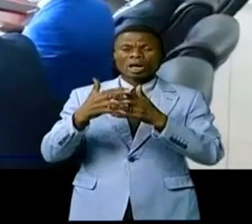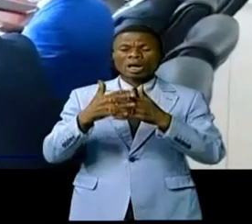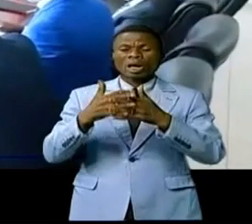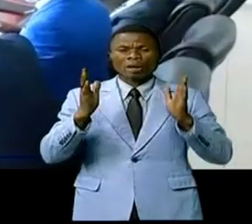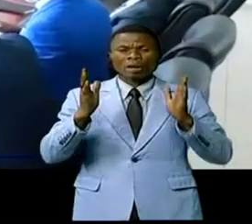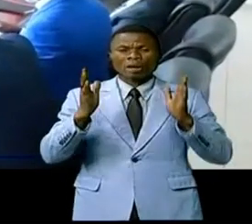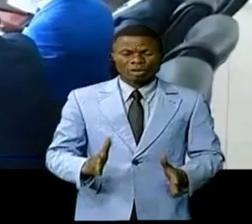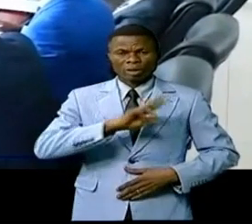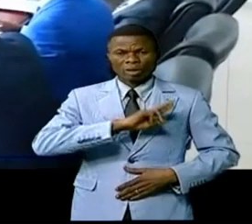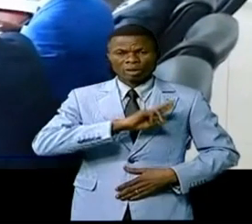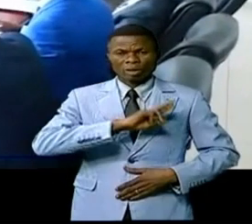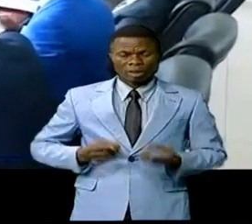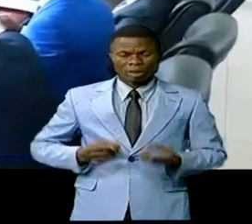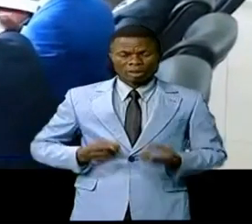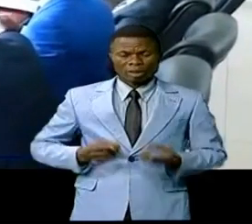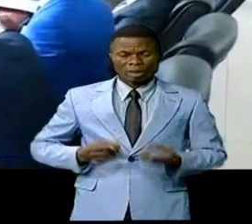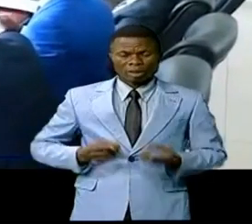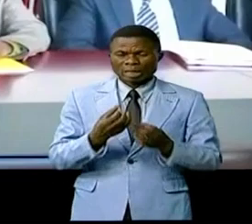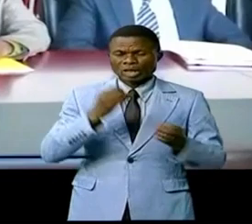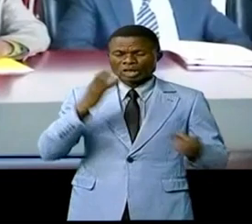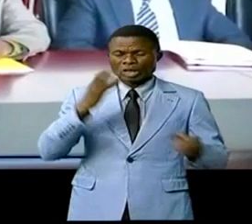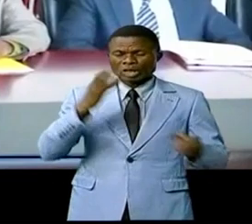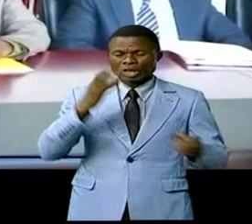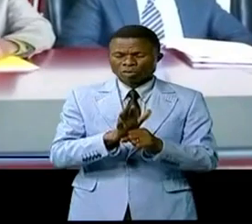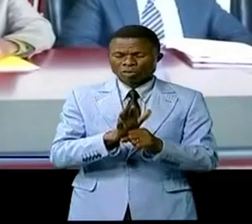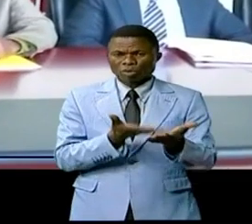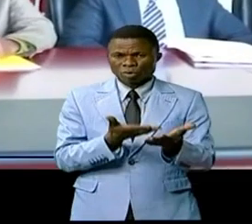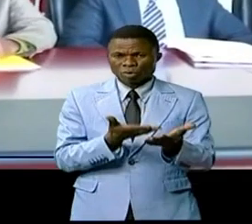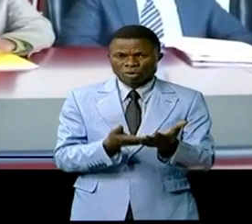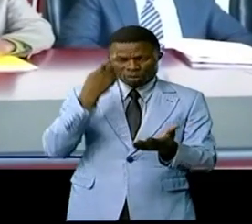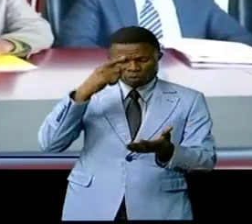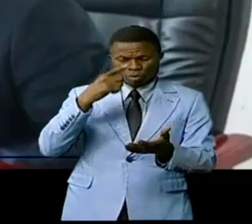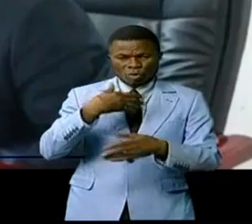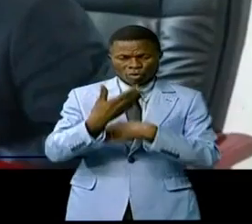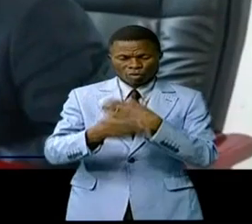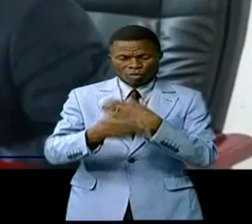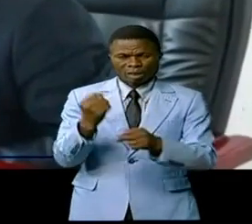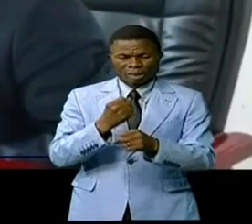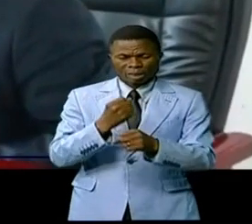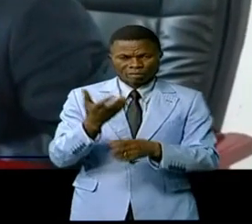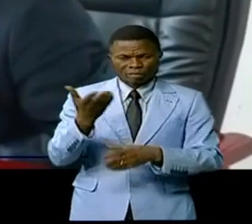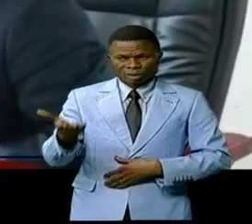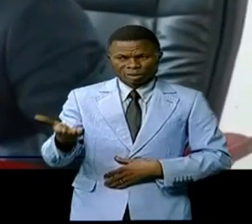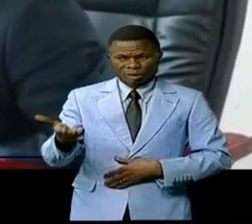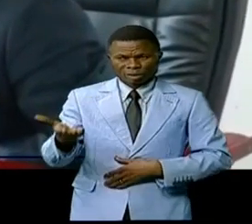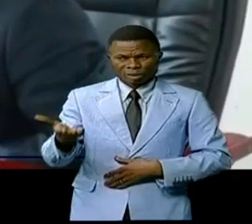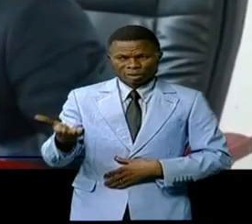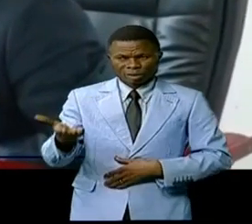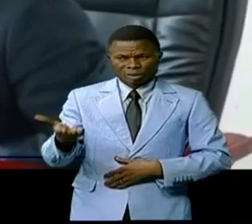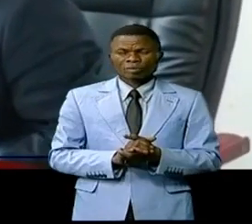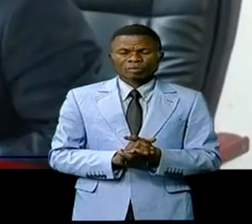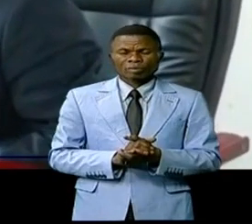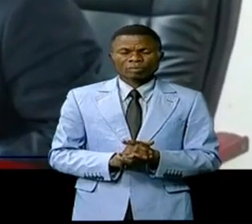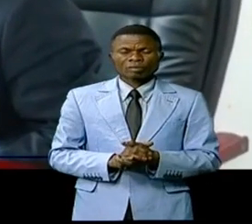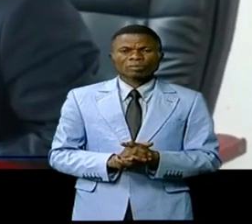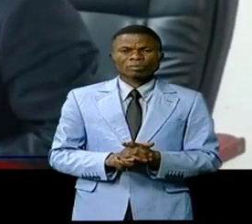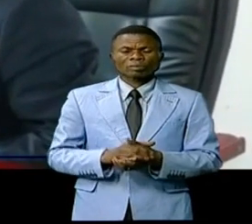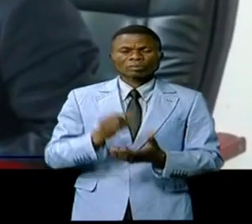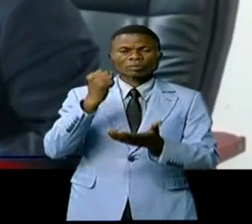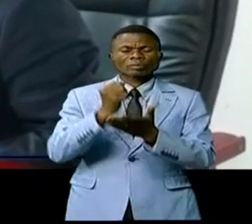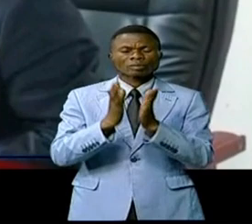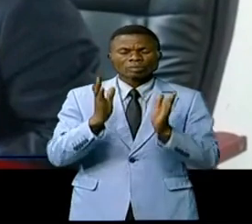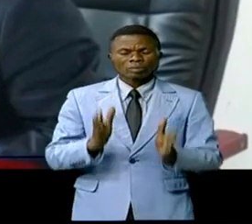que la RDC constitue un potentiel important pour les affaires. Nous demanderions d'être également nos ambassadeurs pour